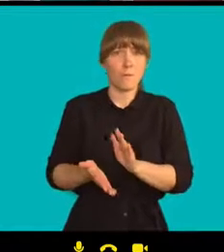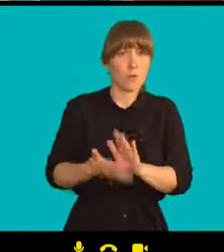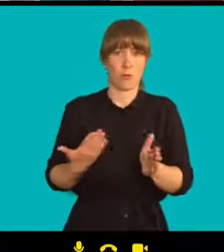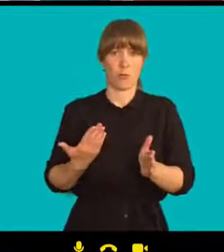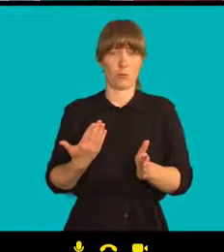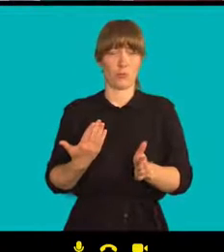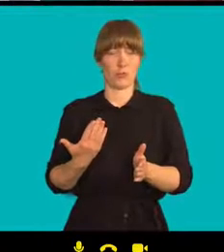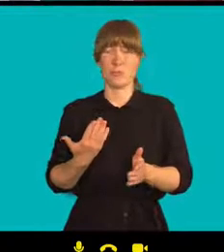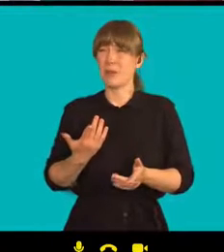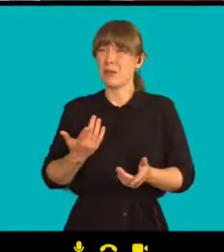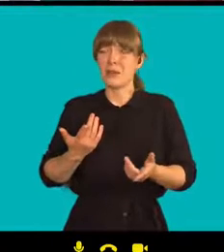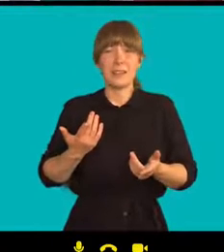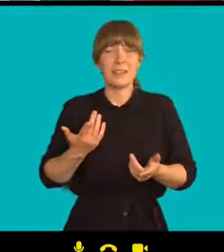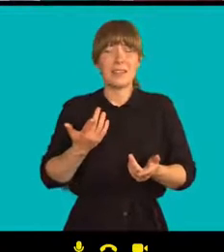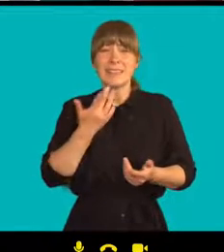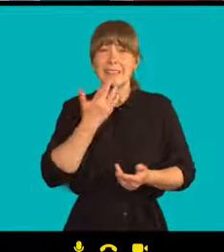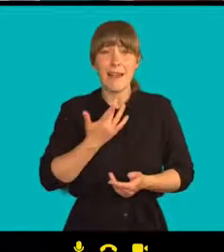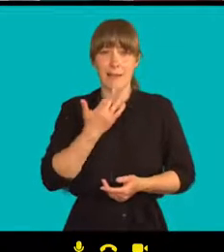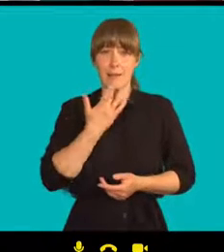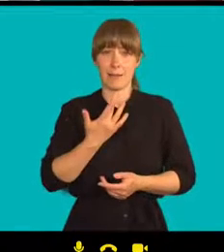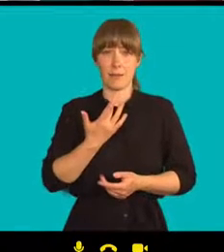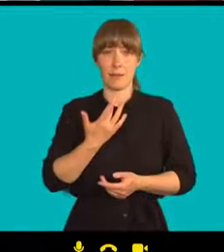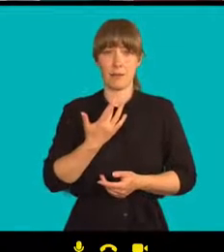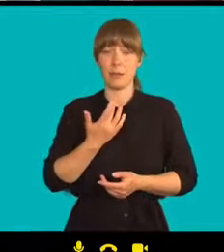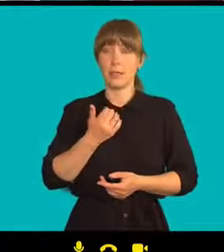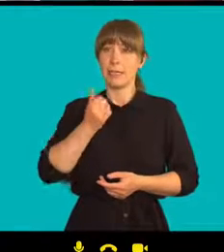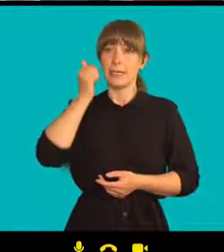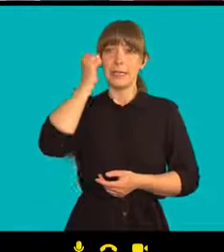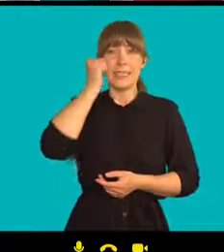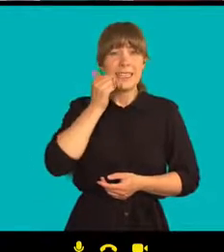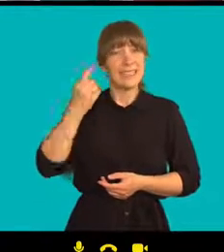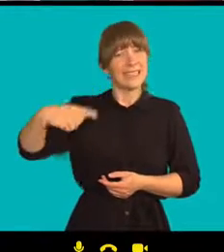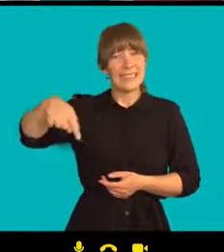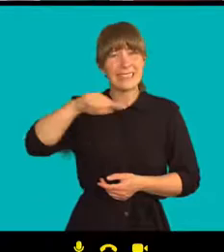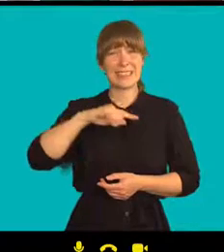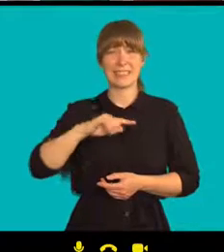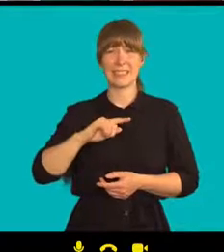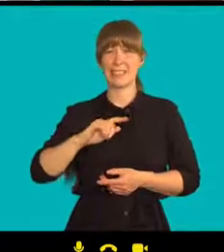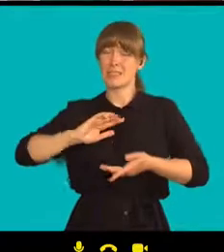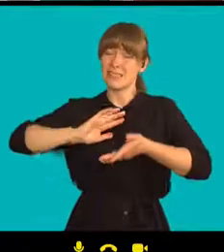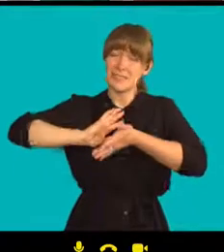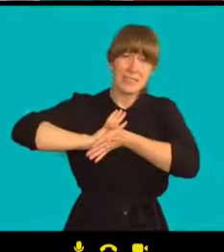Jak je možné udělat lidem ze života peklo?